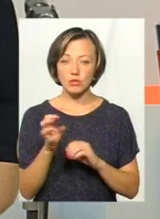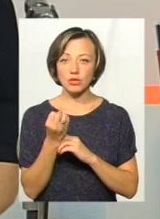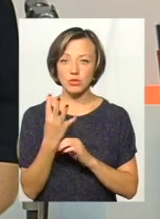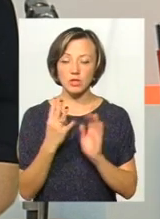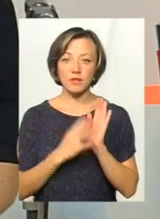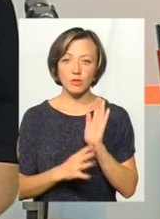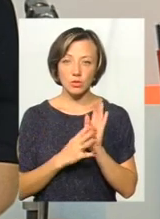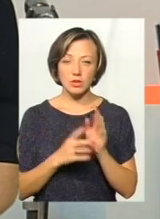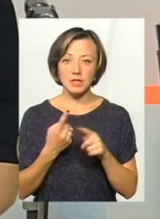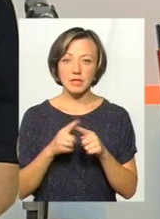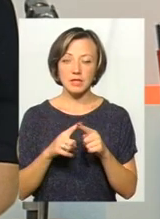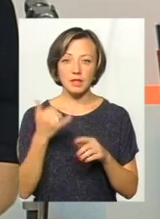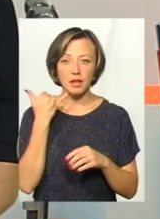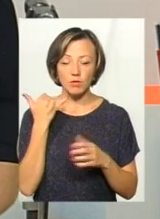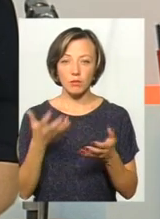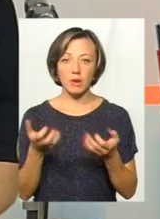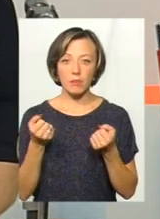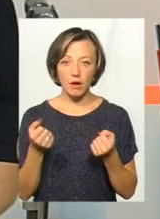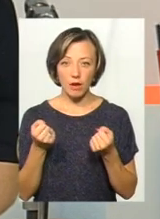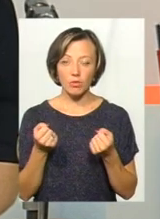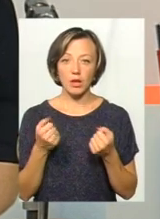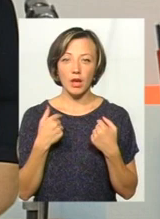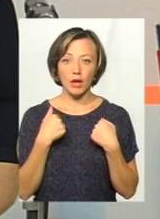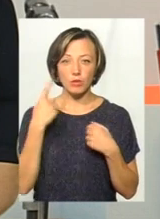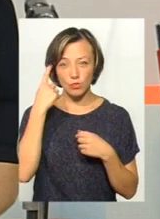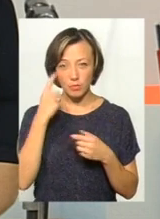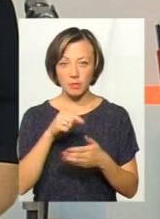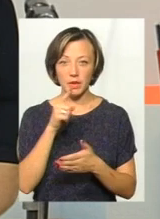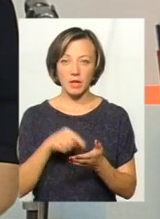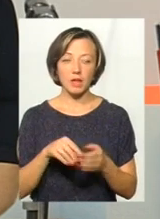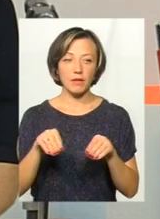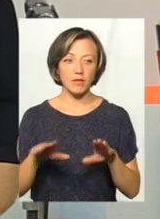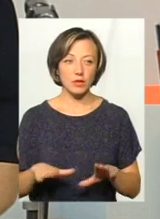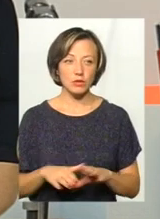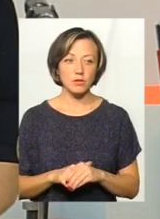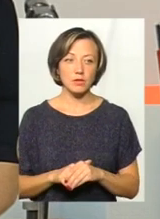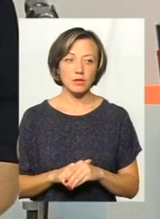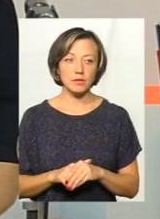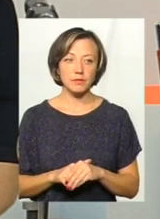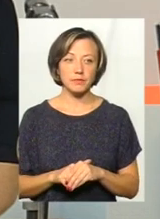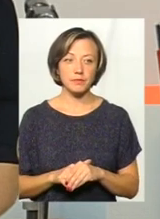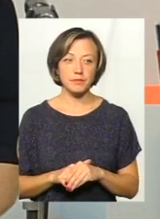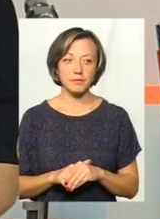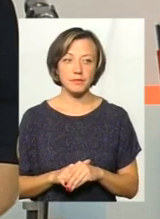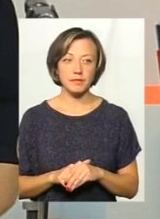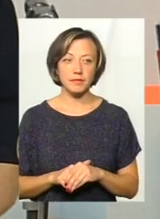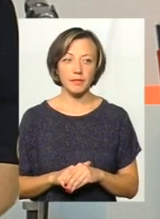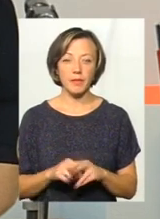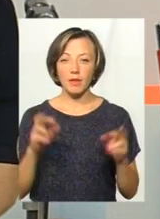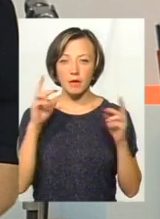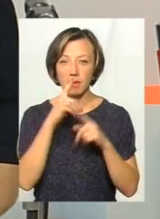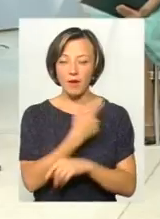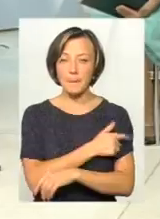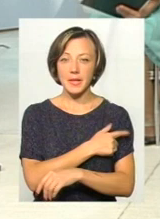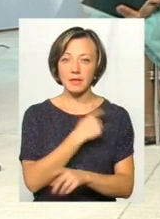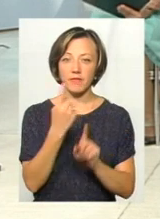90, це телефон приймальної, і я думаю, що ми ці питання вирішимо. Хоча, ну, не права медсестра, яка мала